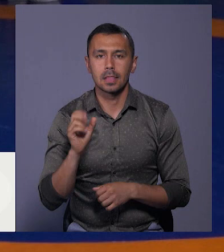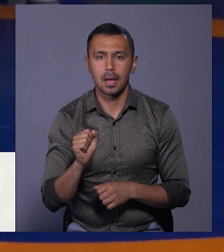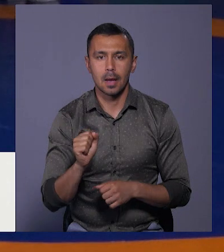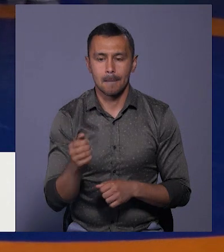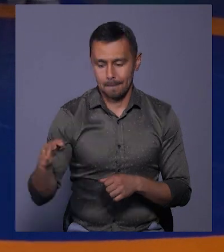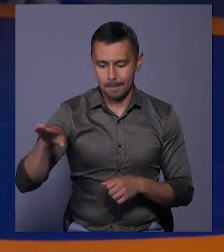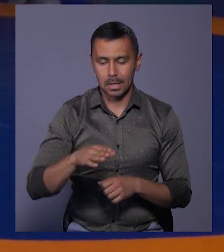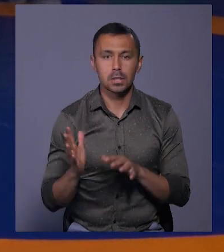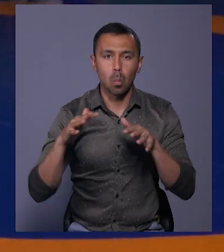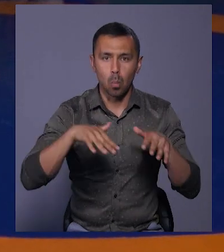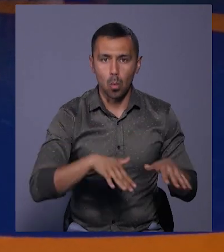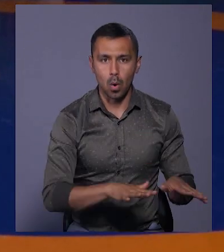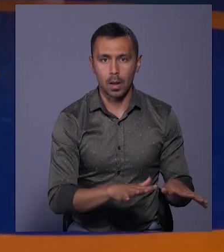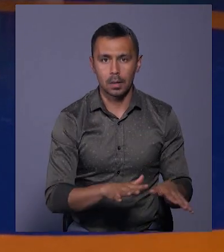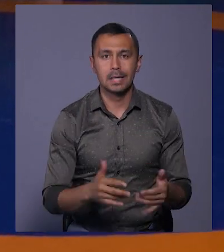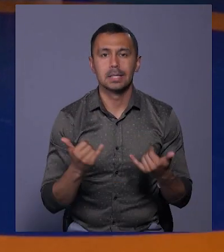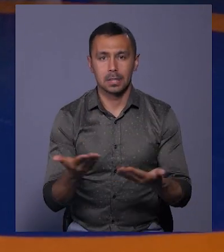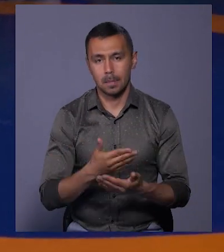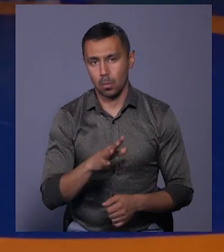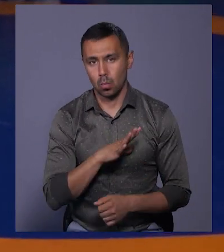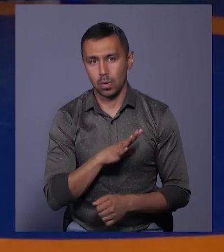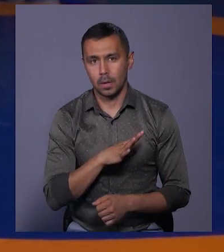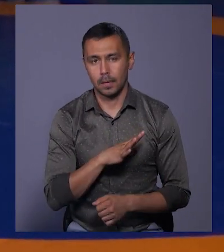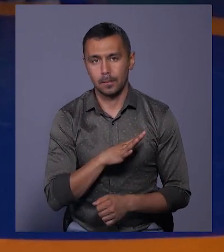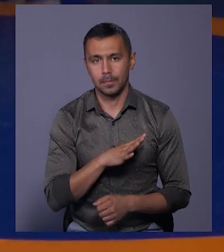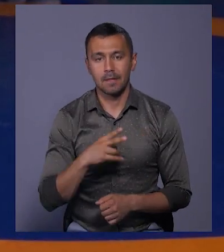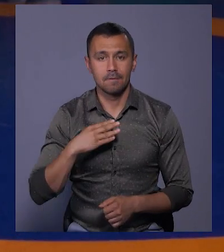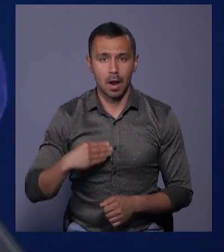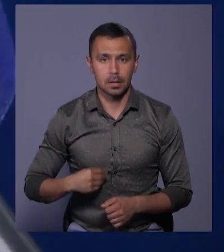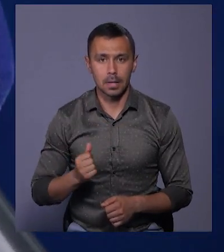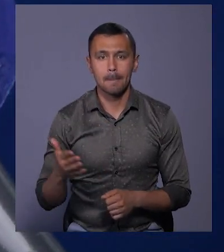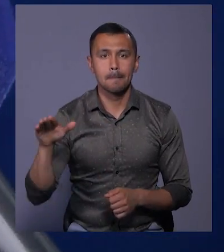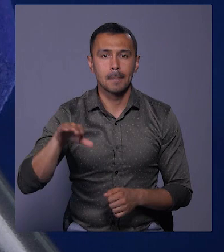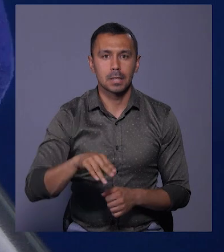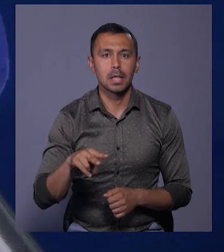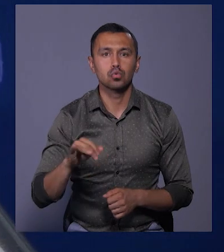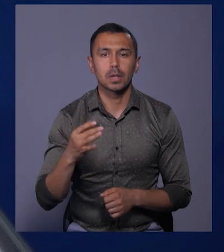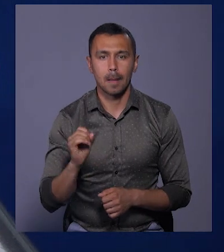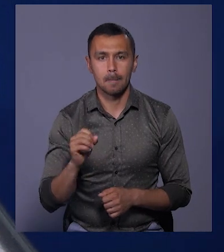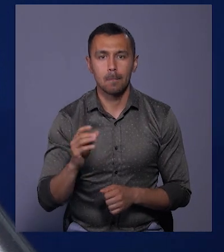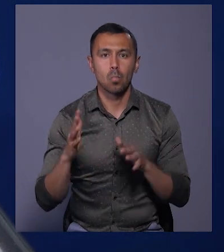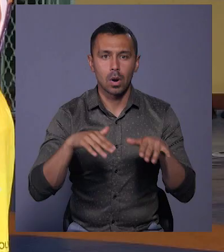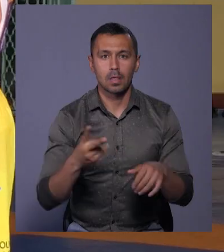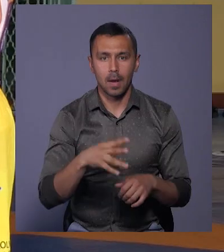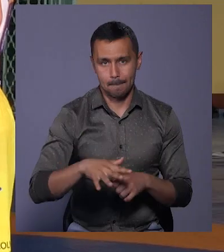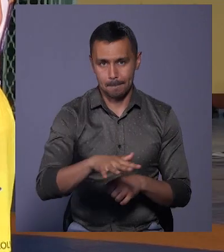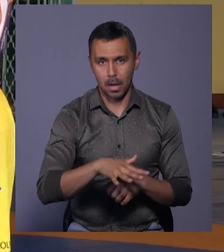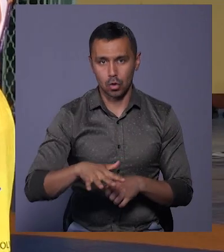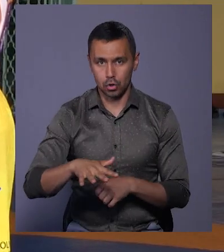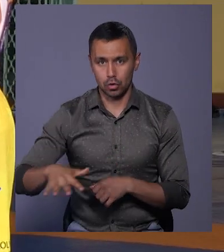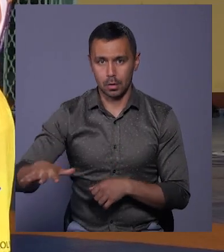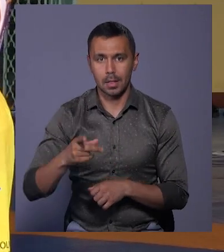березі моря. Зараз ми були в Франції на березі Лазурного моря. Два майданчика